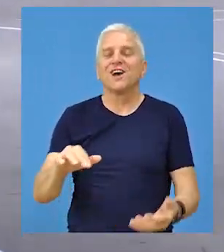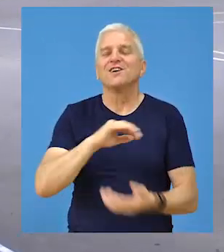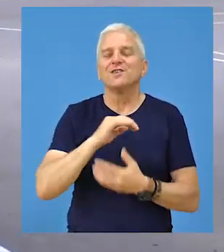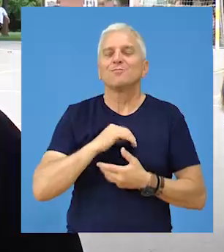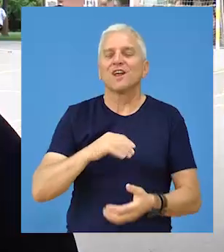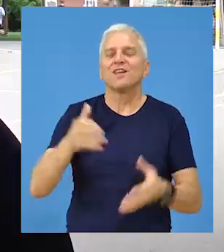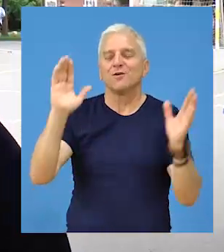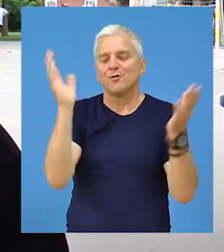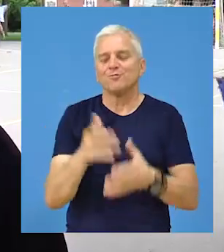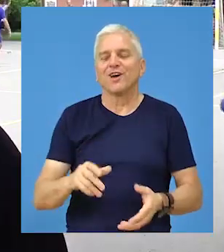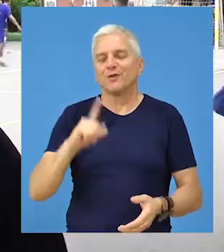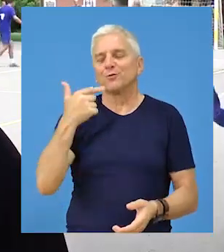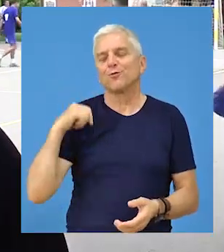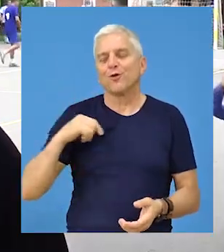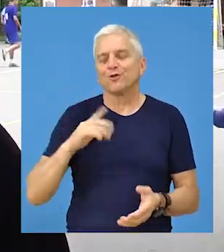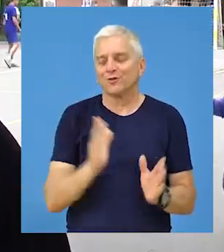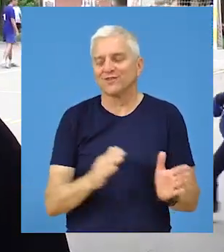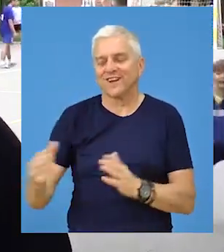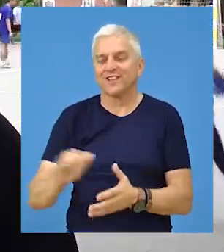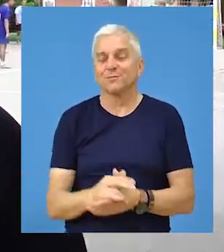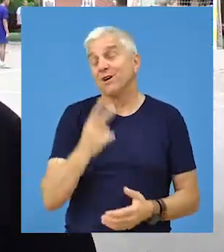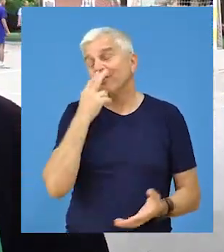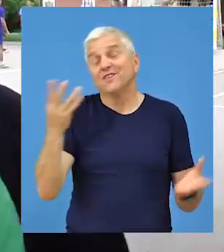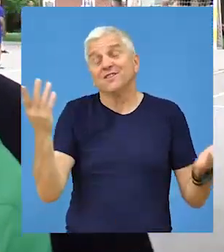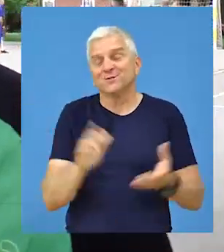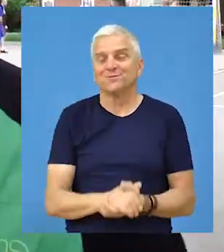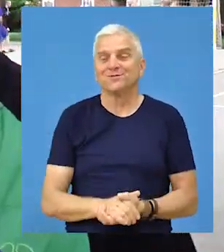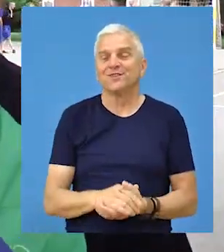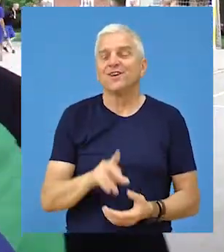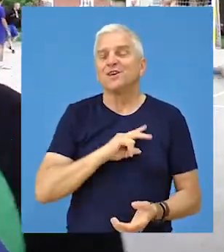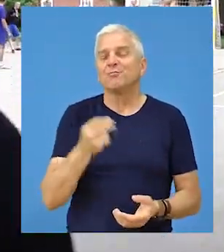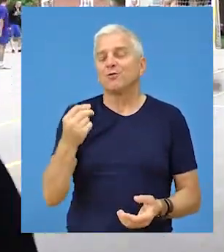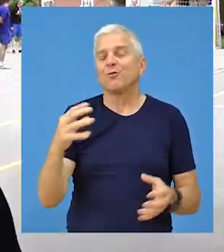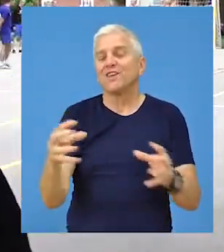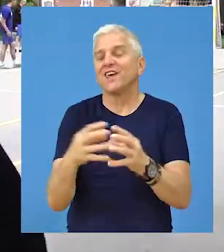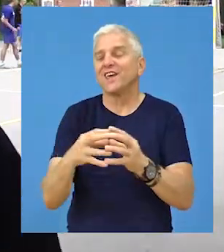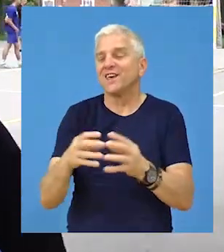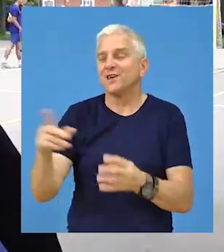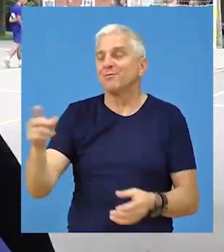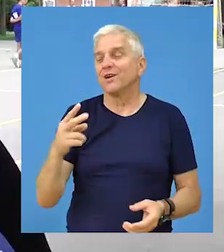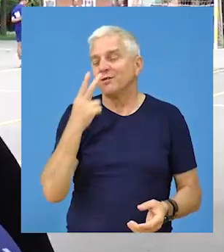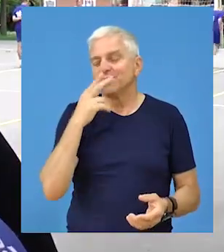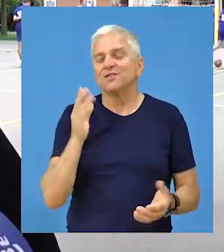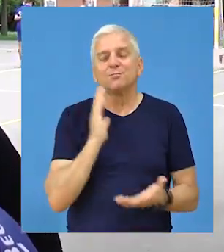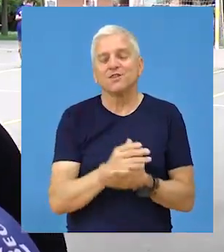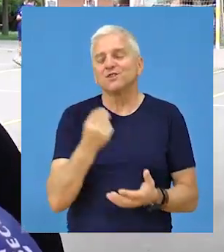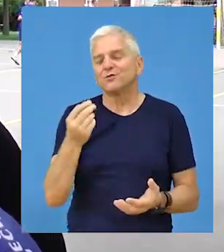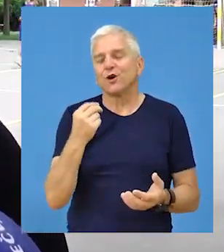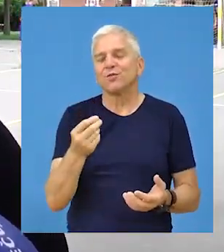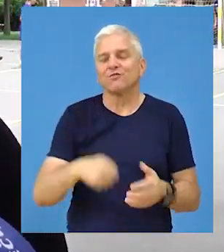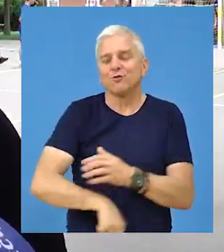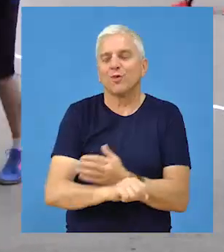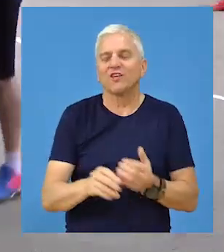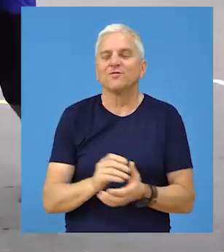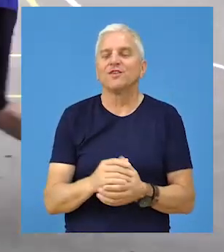pehar, beđe drugo ono za redom, tako da vidjet ćemo. Ima tu mnogo dobrih ekipa, tako da, bit će sve samo dobrog futbola,